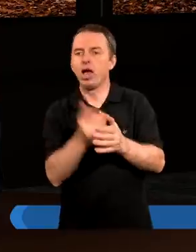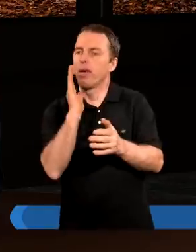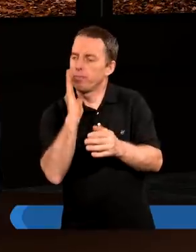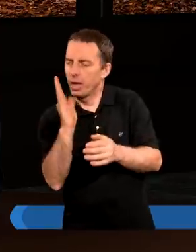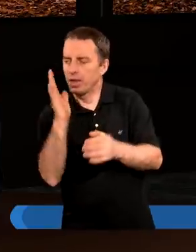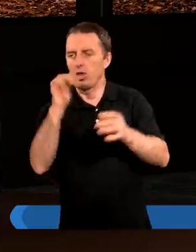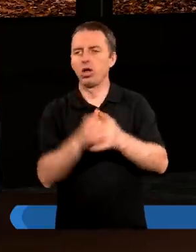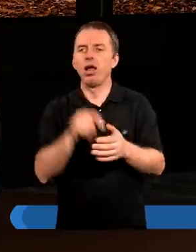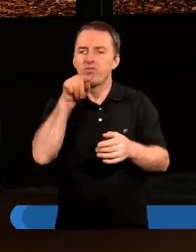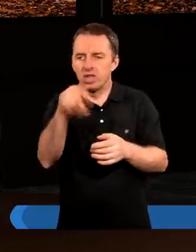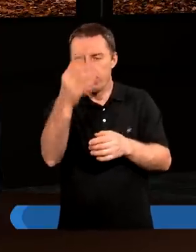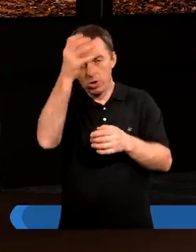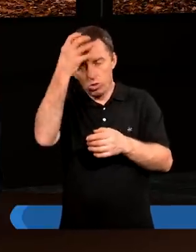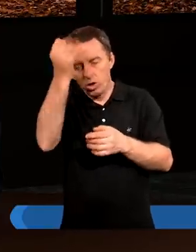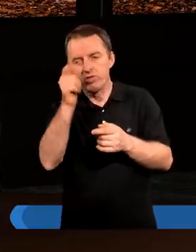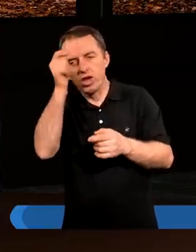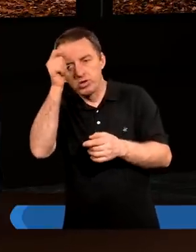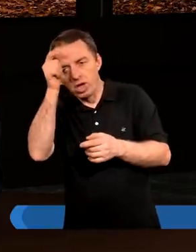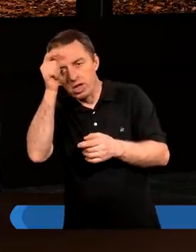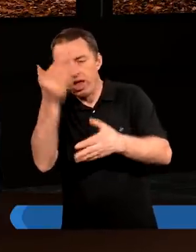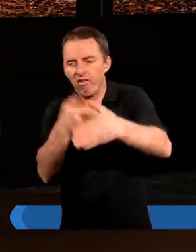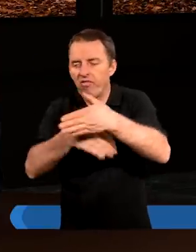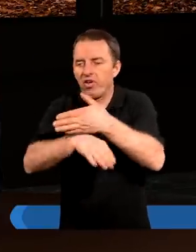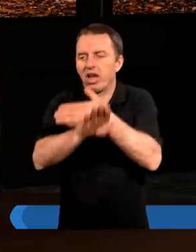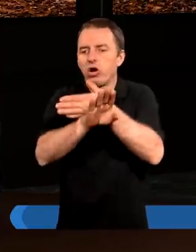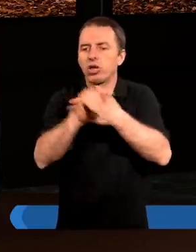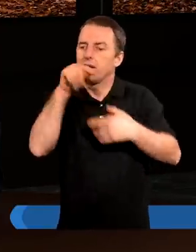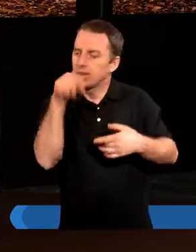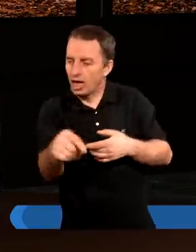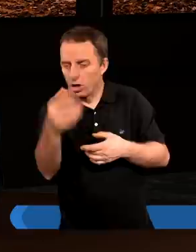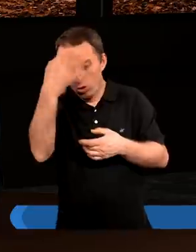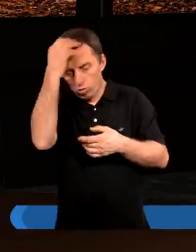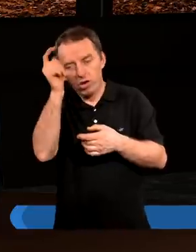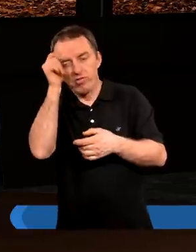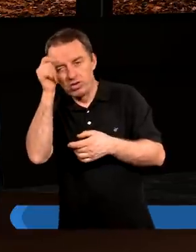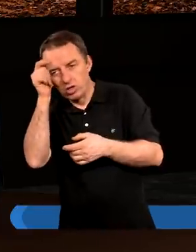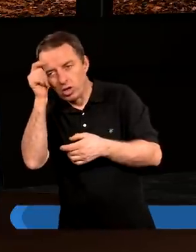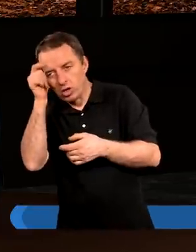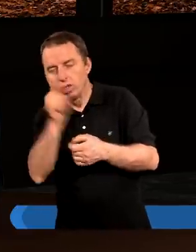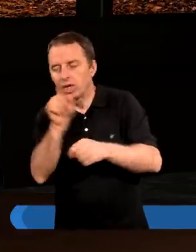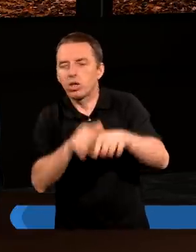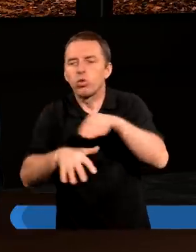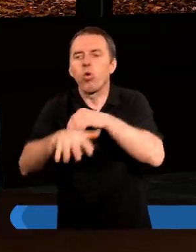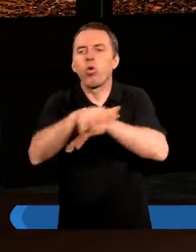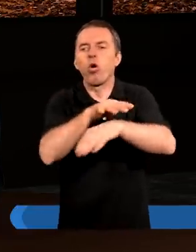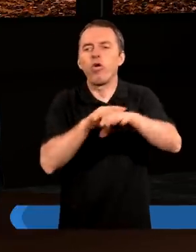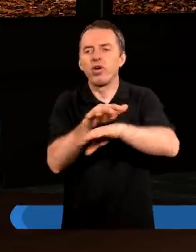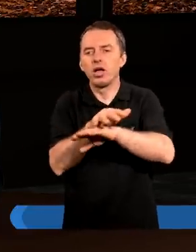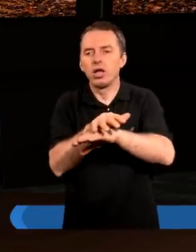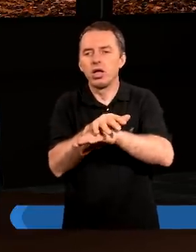Będąc w tym królestwie szatana, wychodzili z tego królestwa w sposób duchowy i